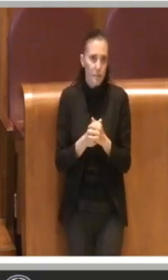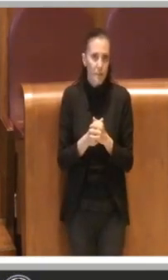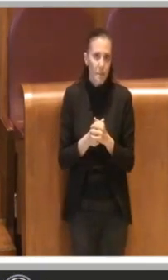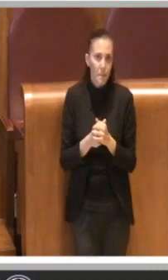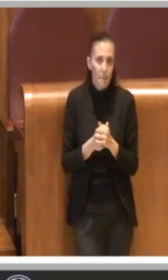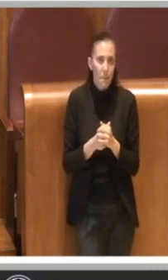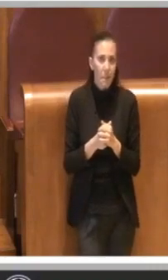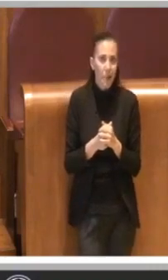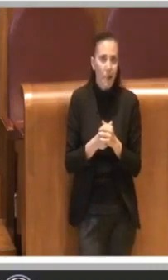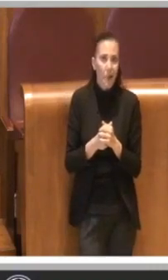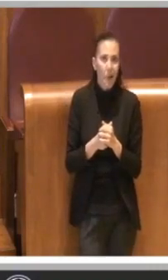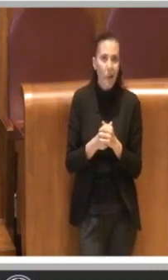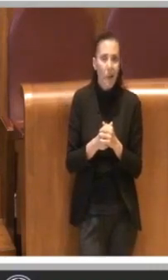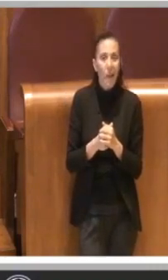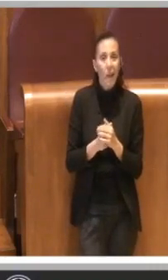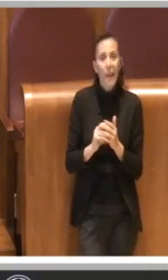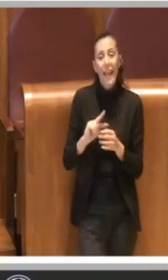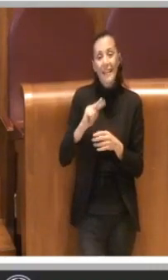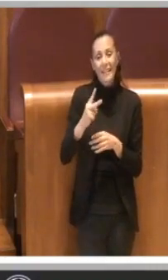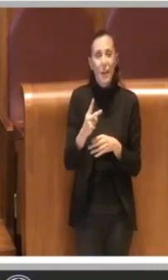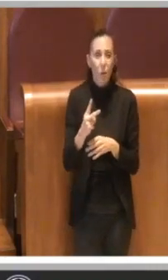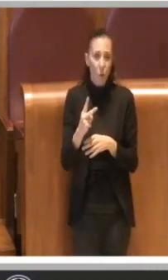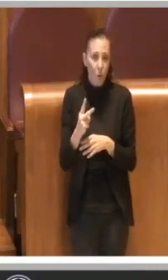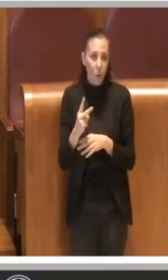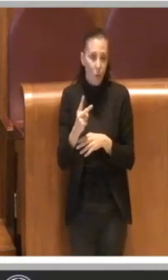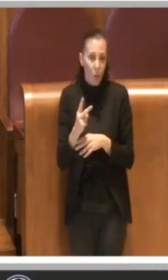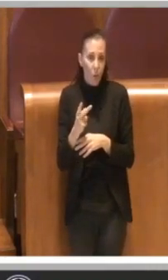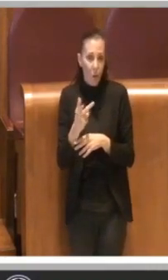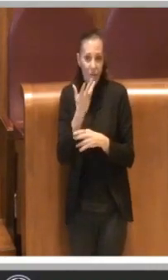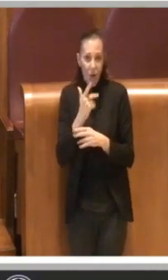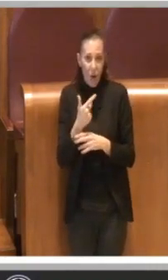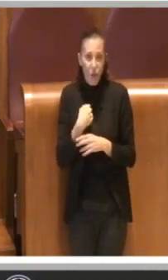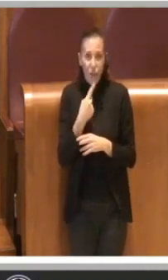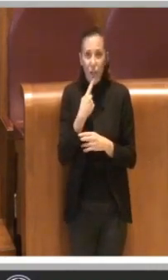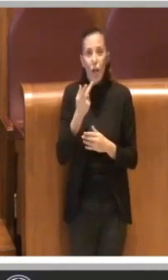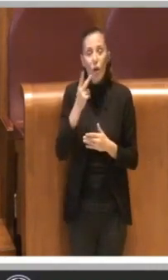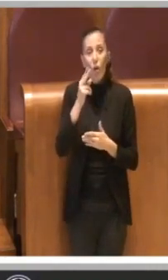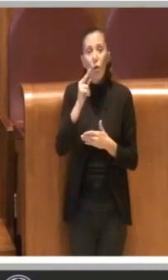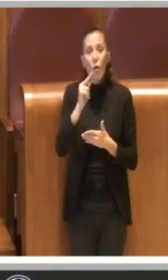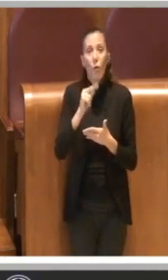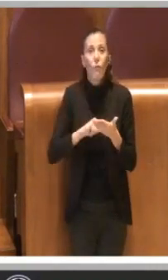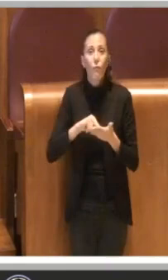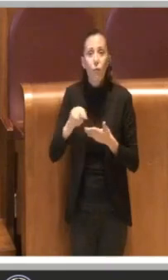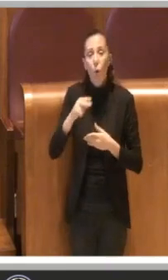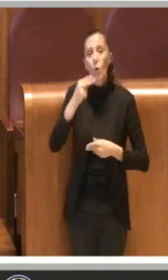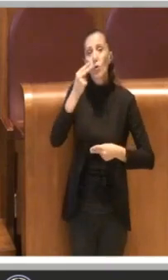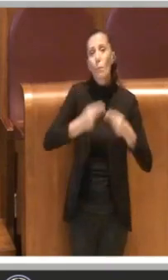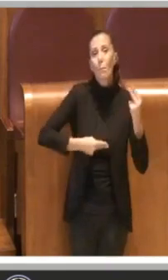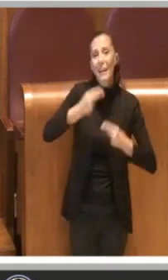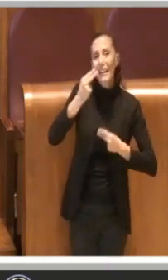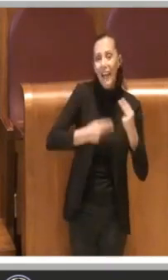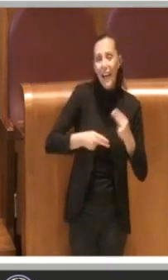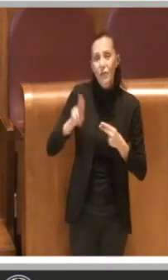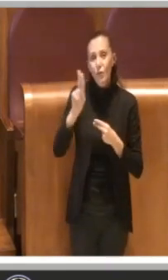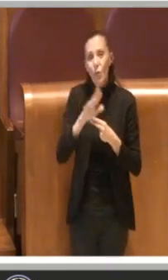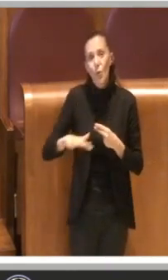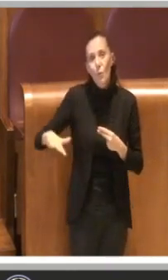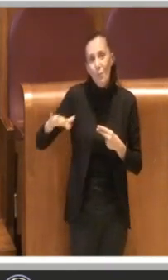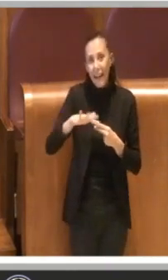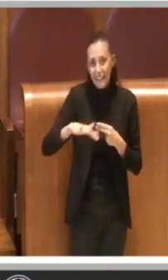Prego consigliere A. E in seconda battuta, insomma, non vota i bilanci né tantomeno le varianti urbanistiche che hanno i pareri